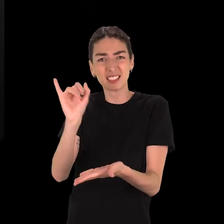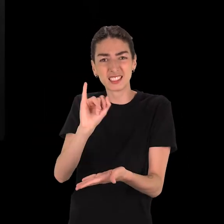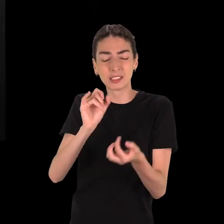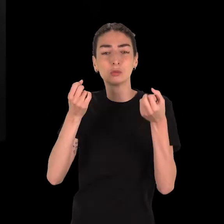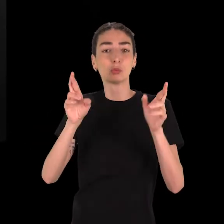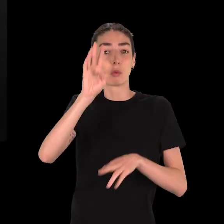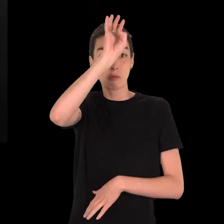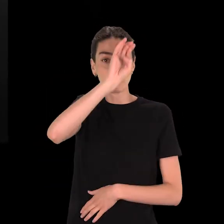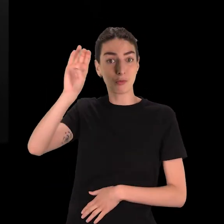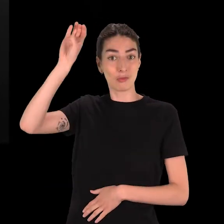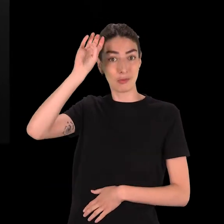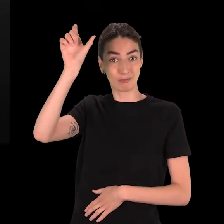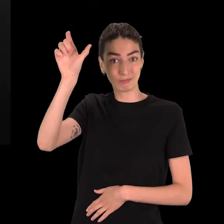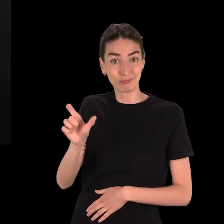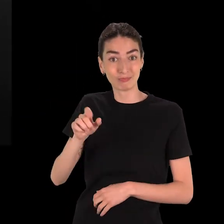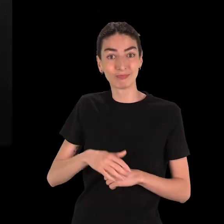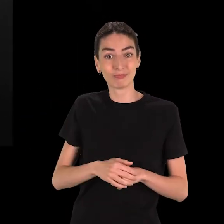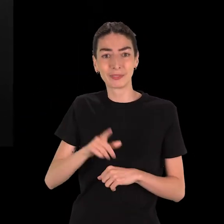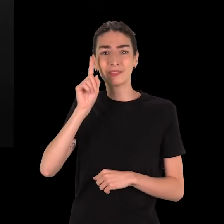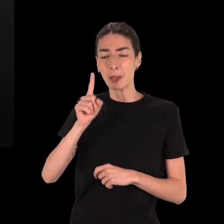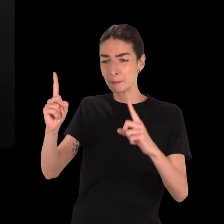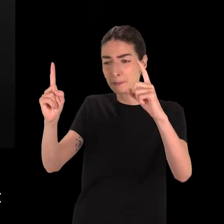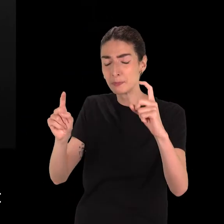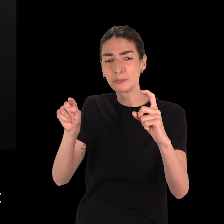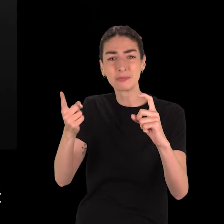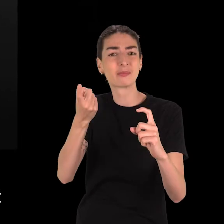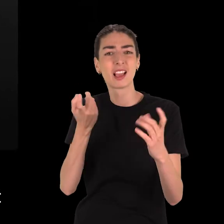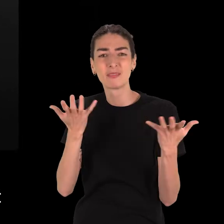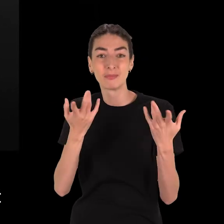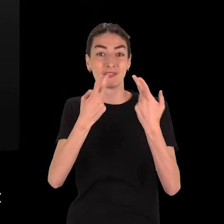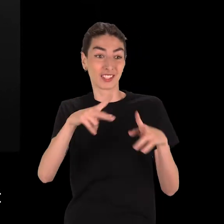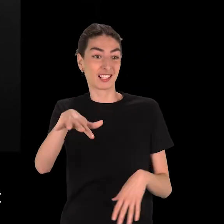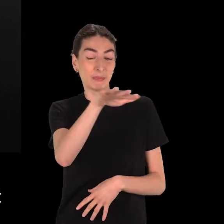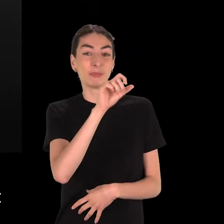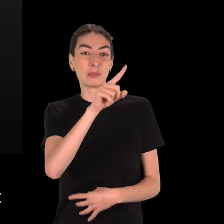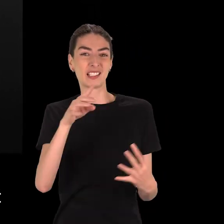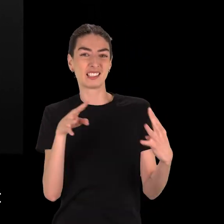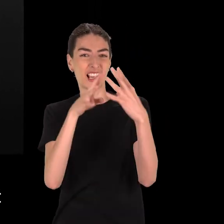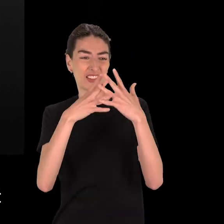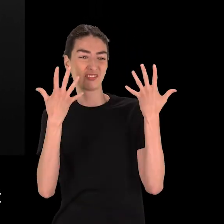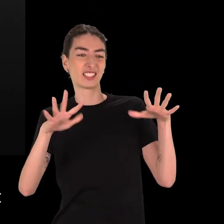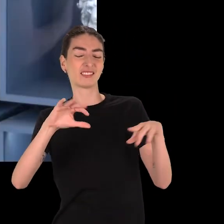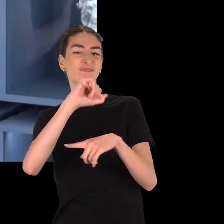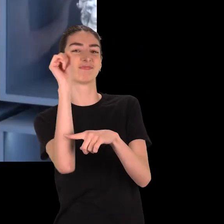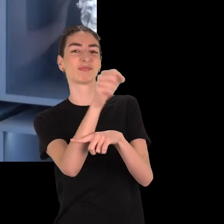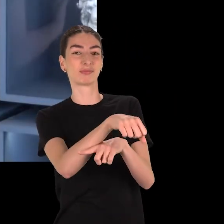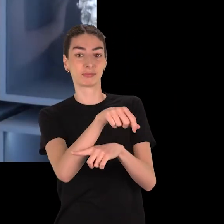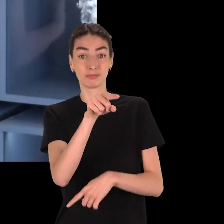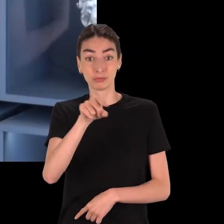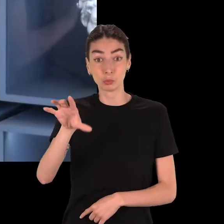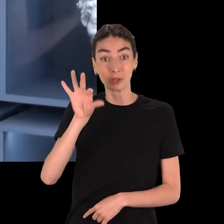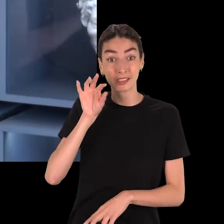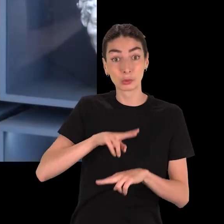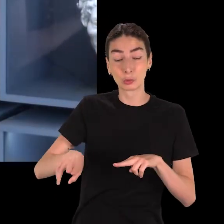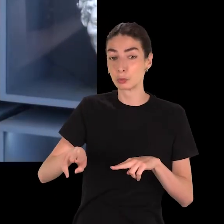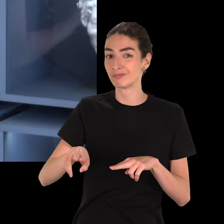l'homme qui se trouve au centre, mais il s'agit très probablement d'un empereur. Ces femmes symbolisent certainement des provinces vaincues et pacifiées. Là encore, elles n'ont pas